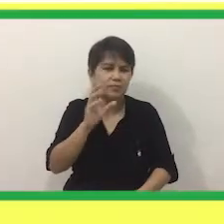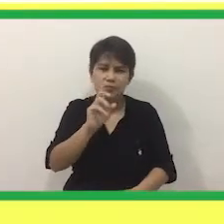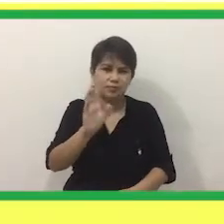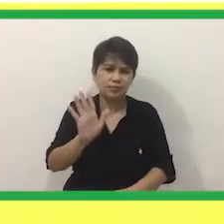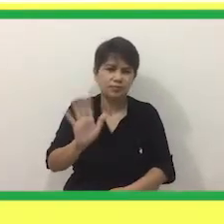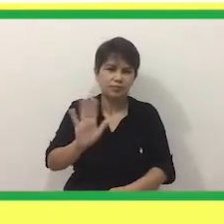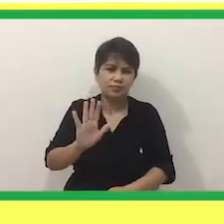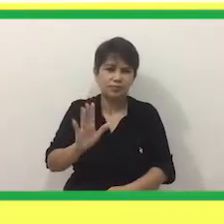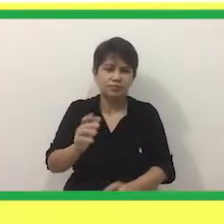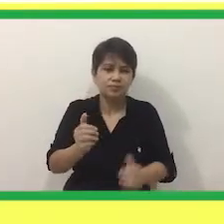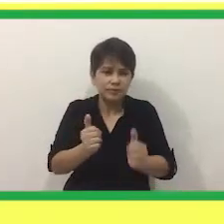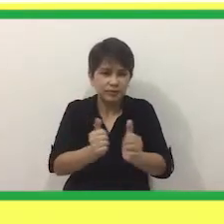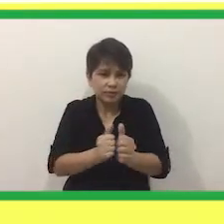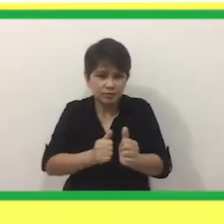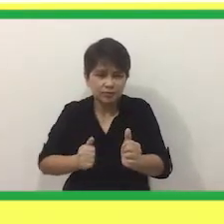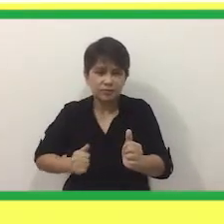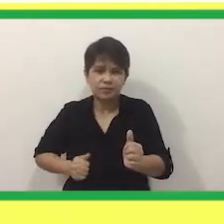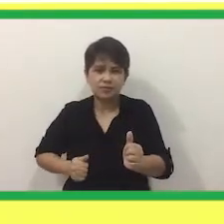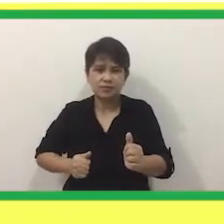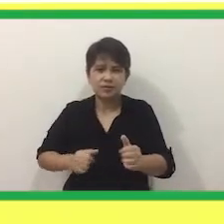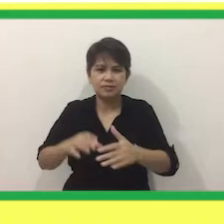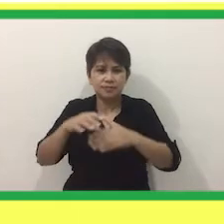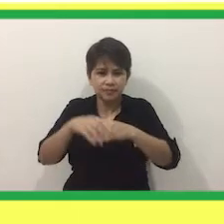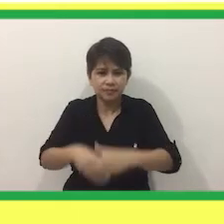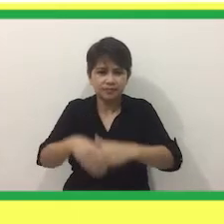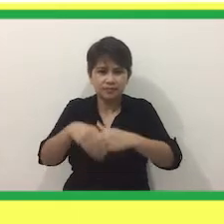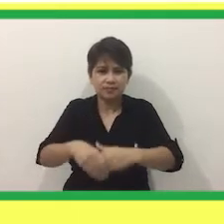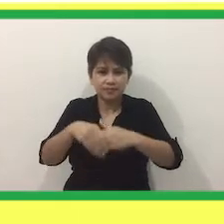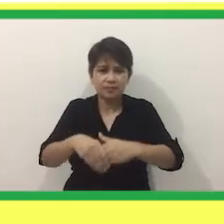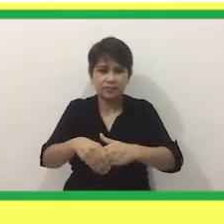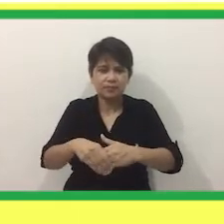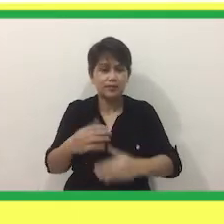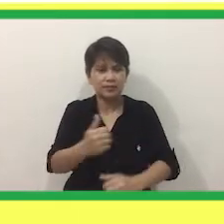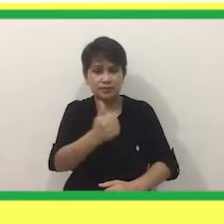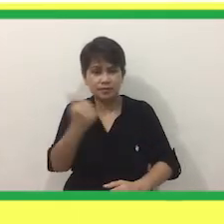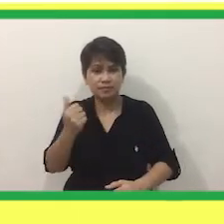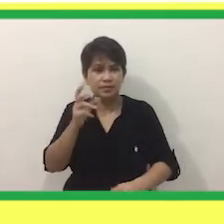Iwasan Din Munang Makipagkamay Sa Ibang Tao